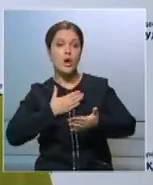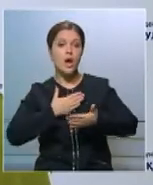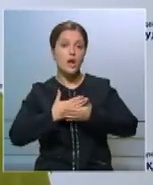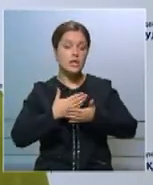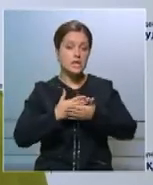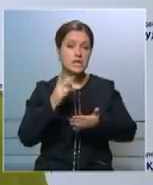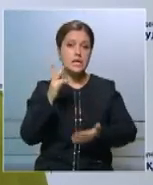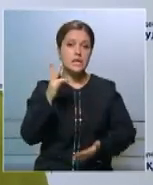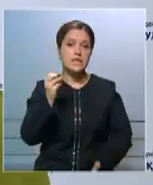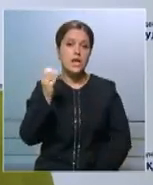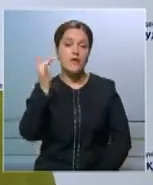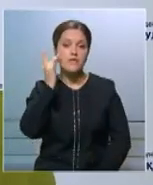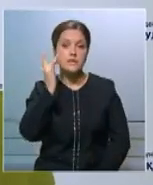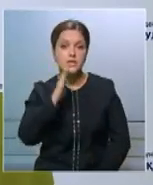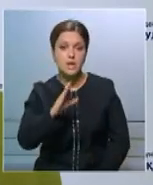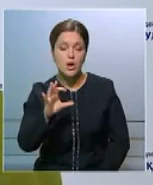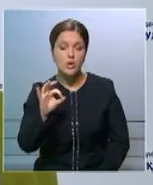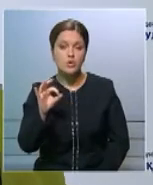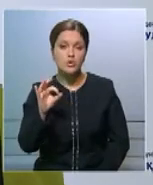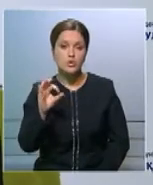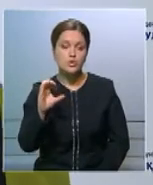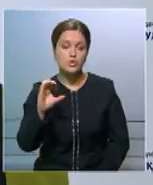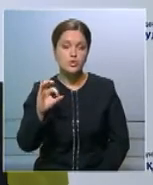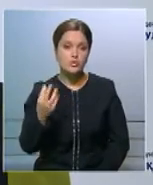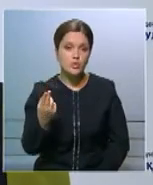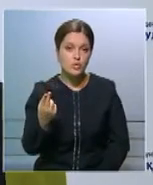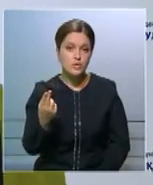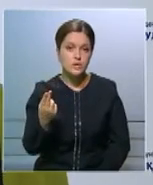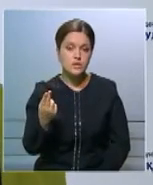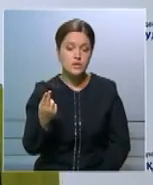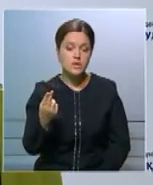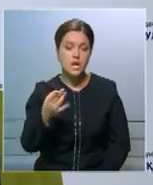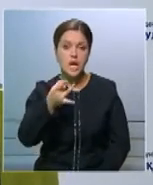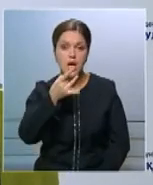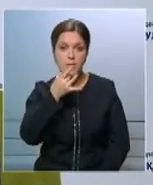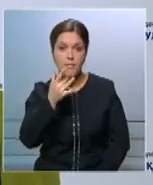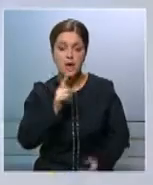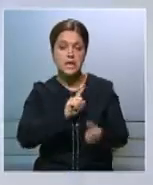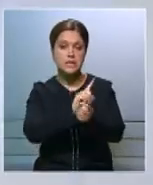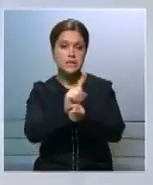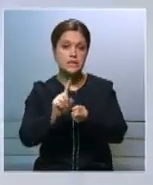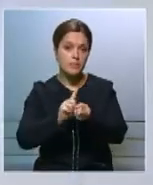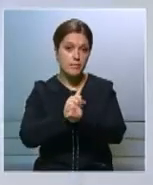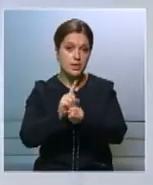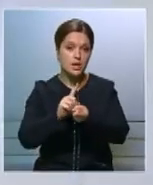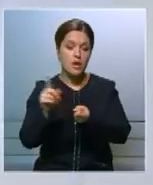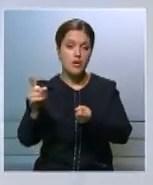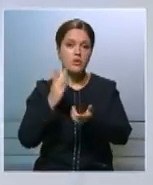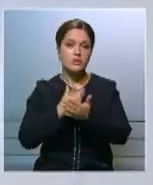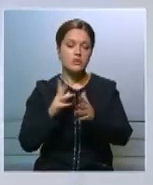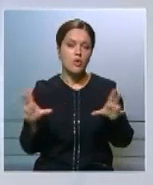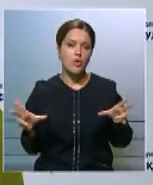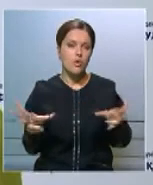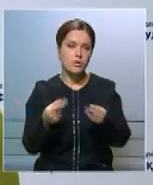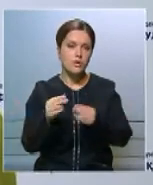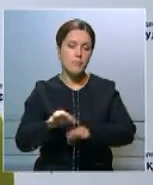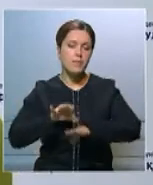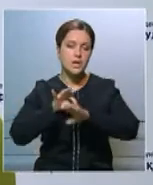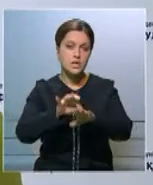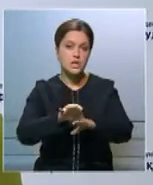быть, не всегда социально, скажем, приветствуемые реформы, они прошли удачно, то есть они